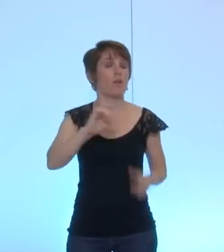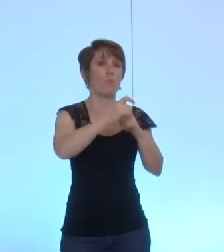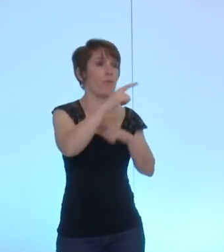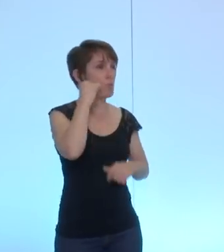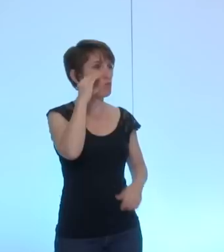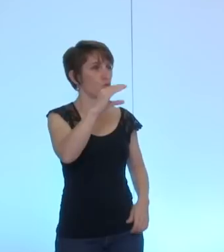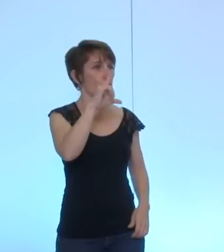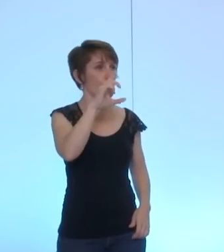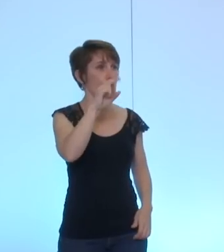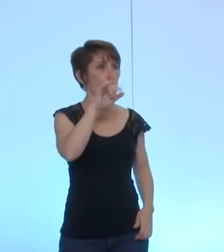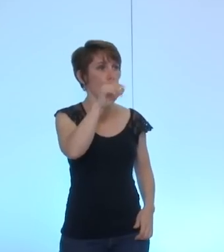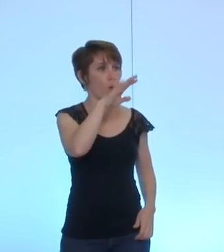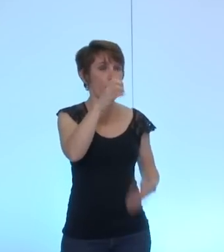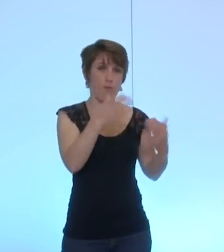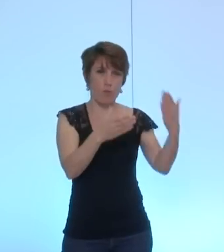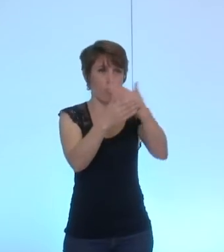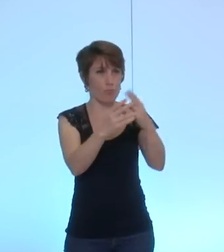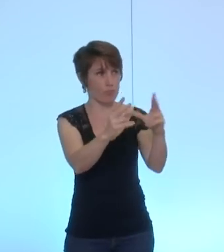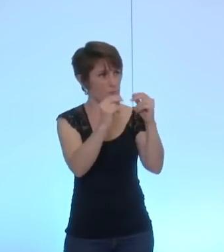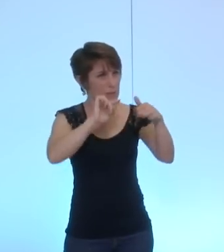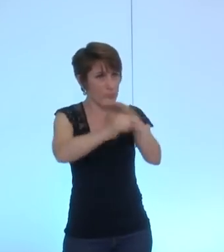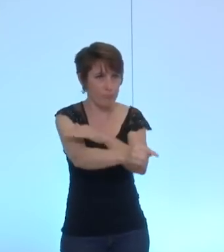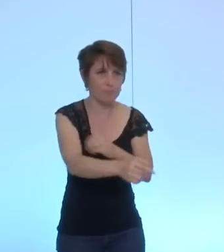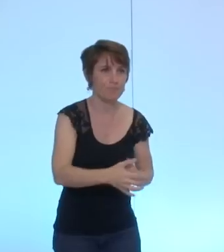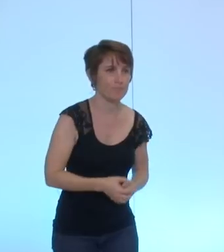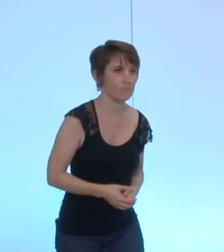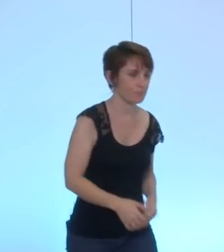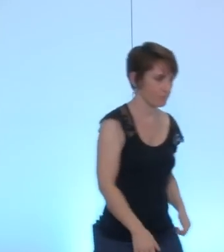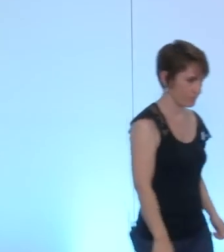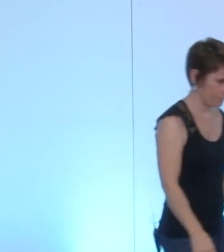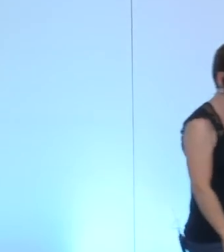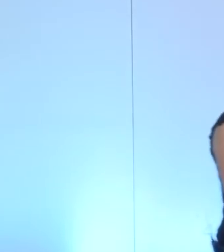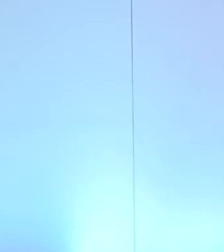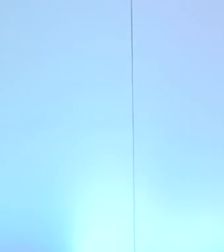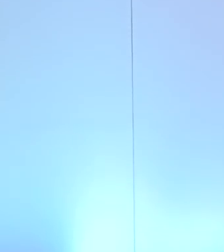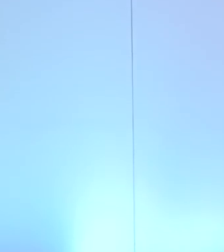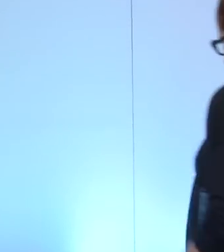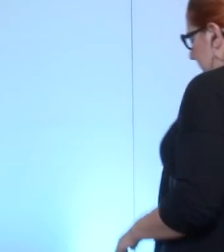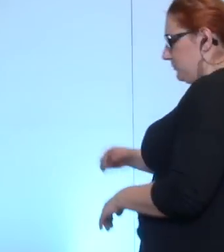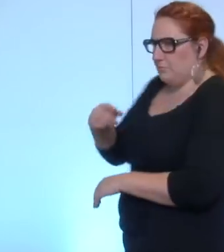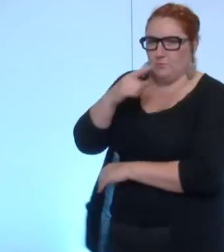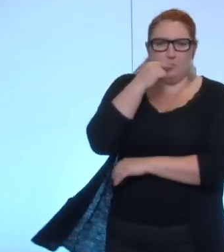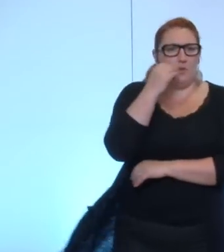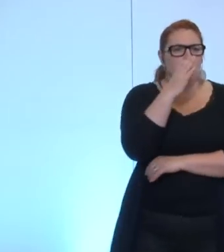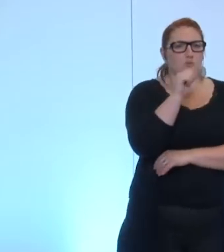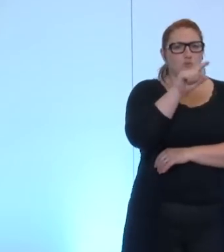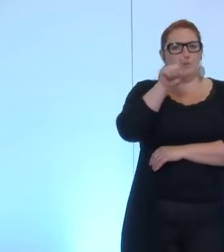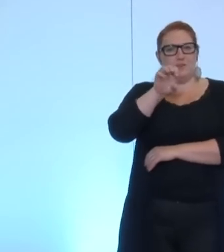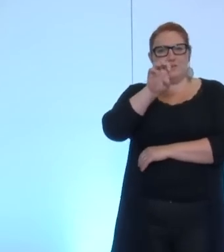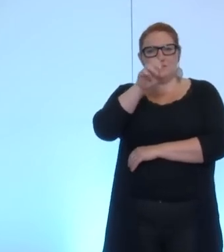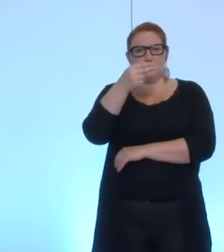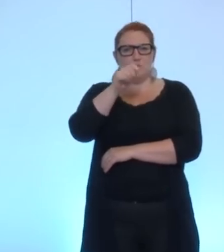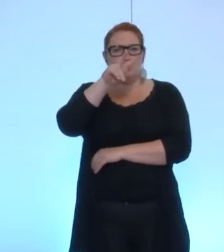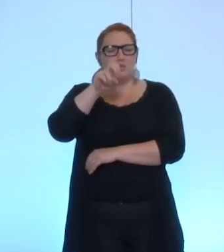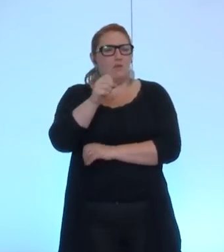précisions sur ces deux amendements et sur la... M. Cazenave, ne dites pas de transfert, pas de... la ville de Grenoble